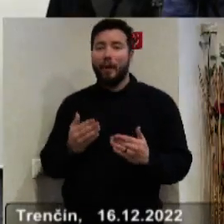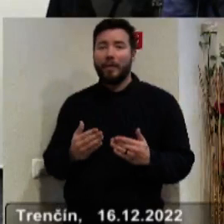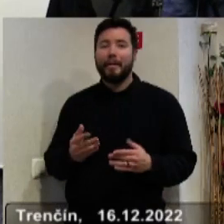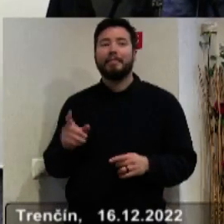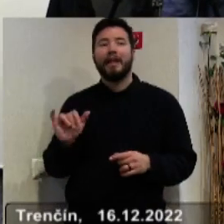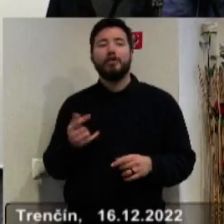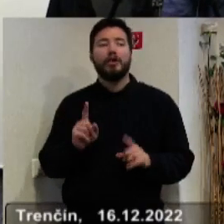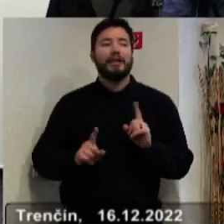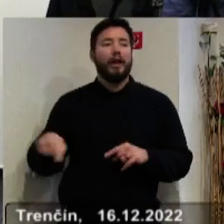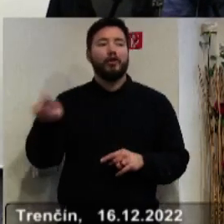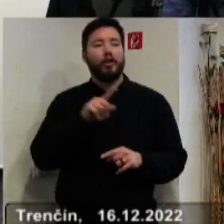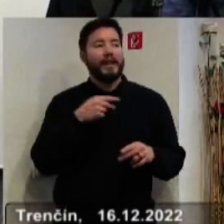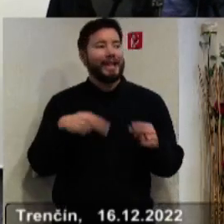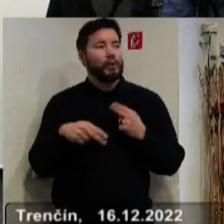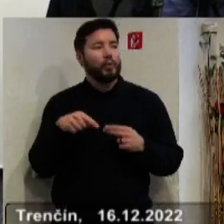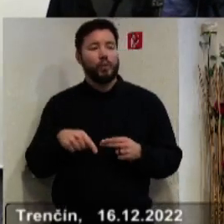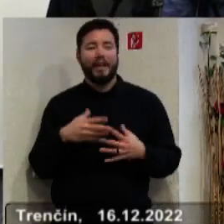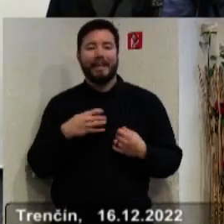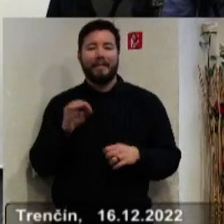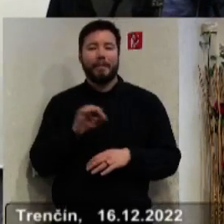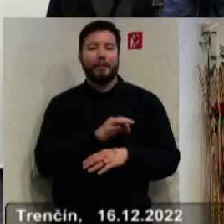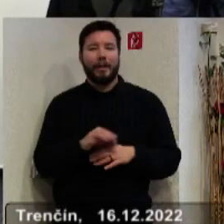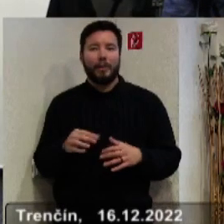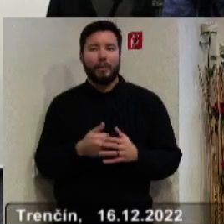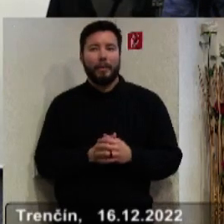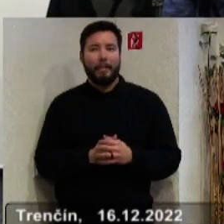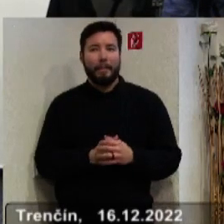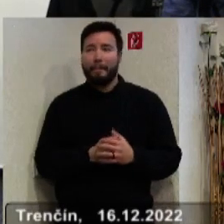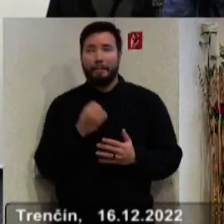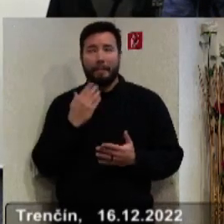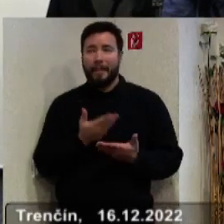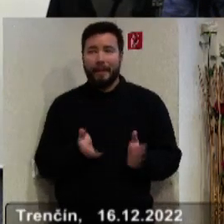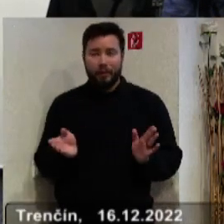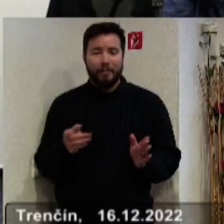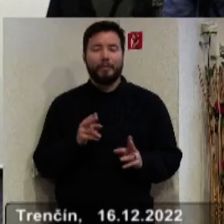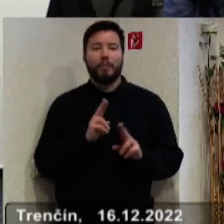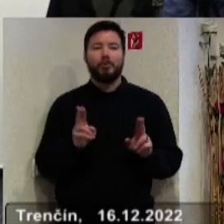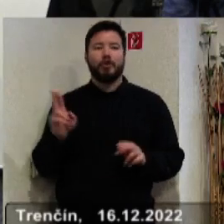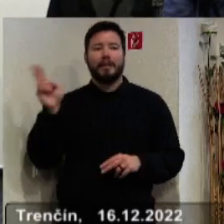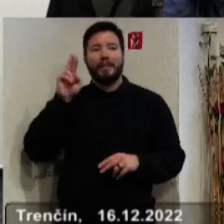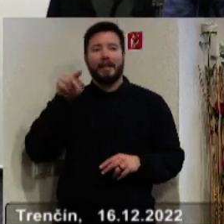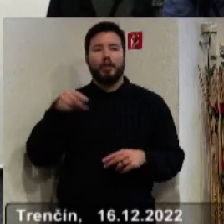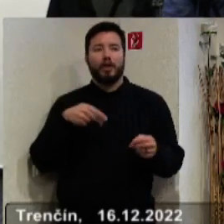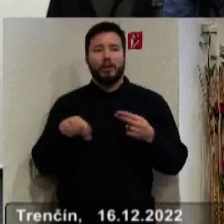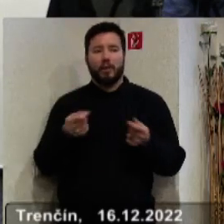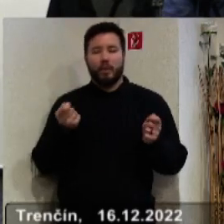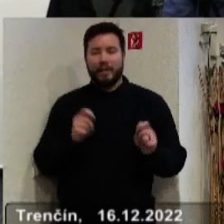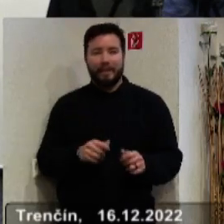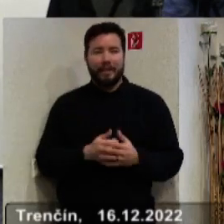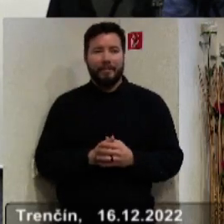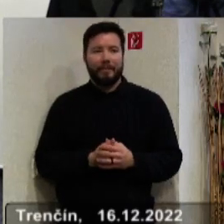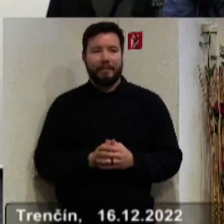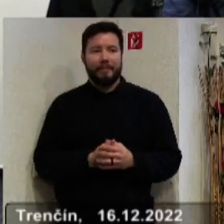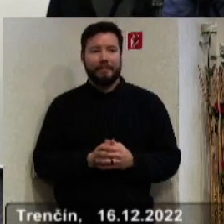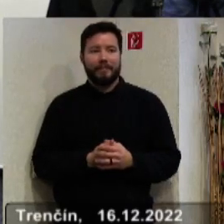niekto do diskusie k tomuto návrhu tohto projektu. Ak nikto uzatvorí, možnosť hlási sa do diskusie a budeme hlasovať